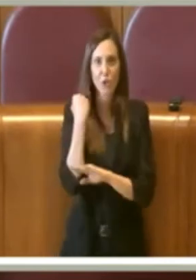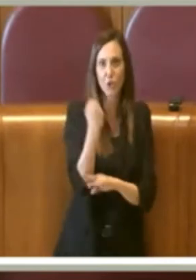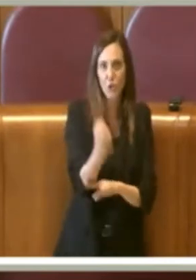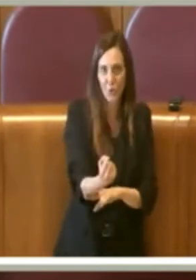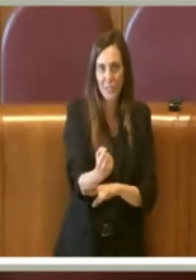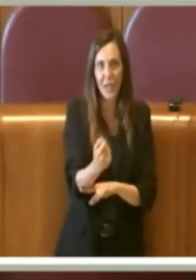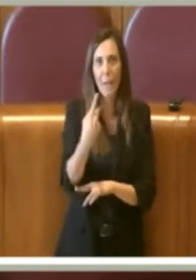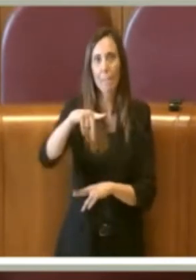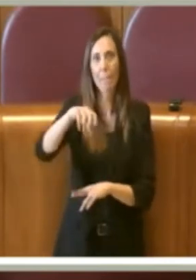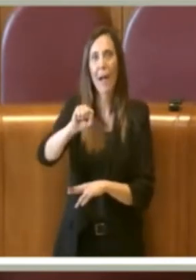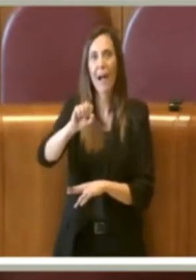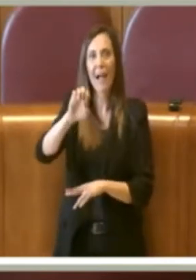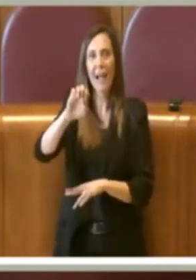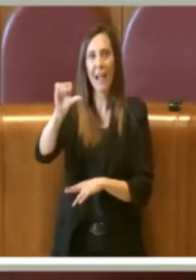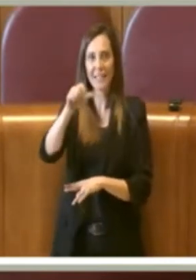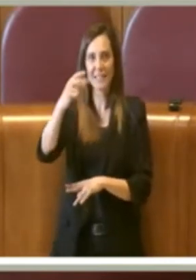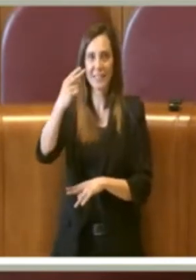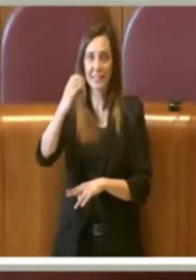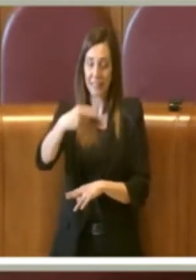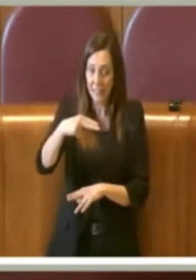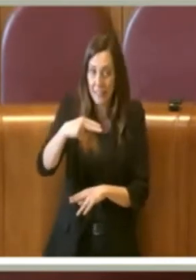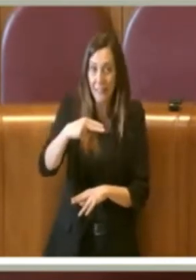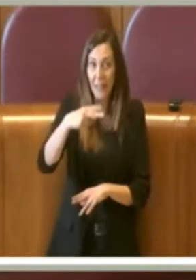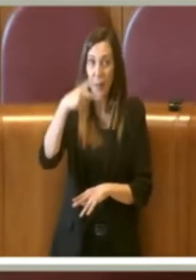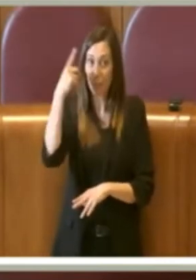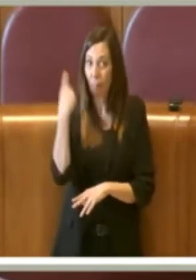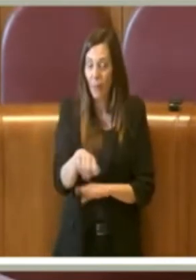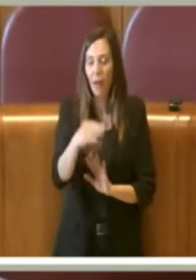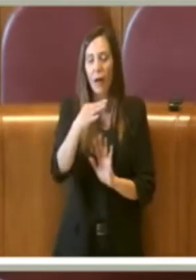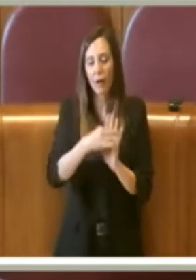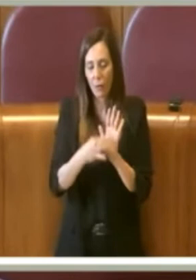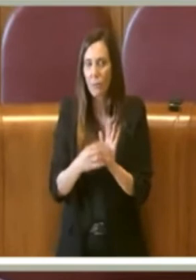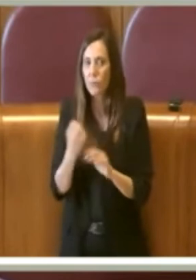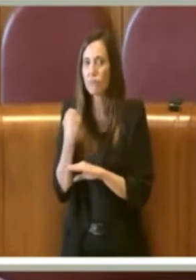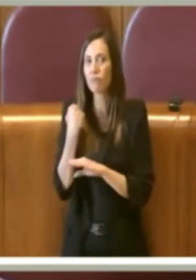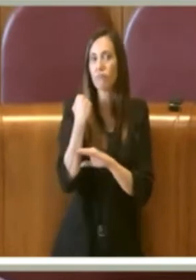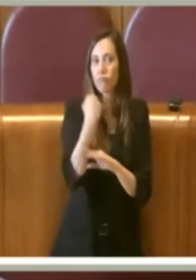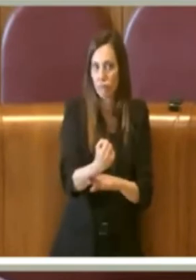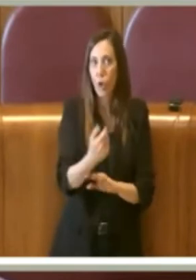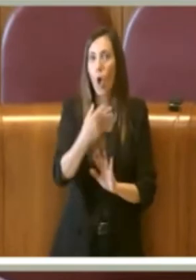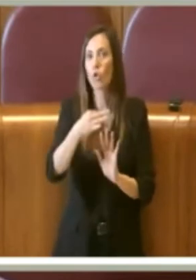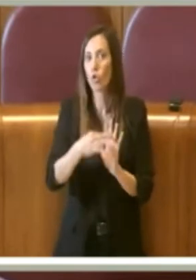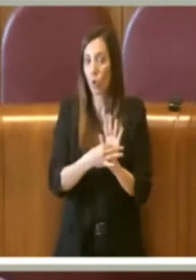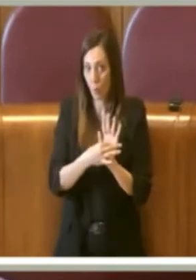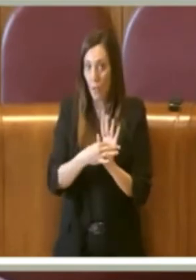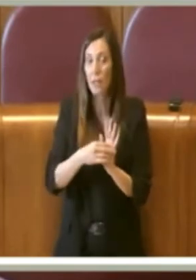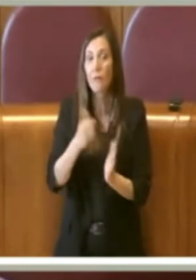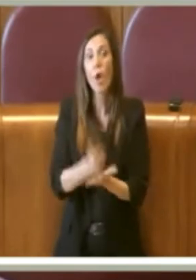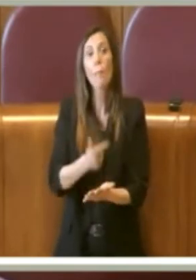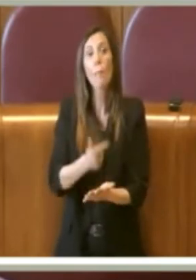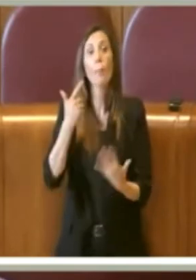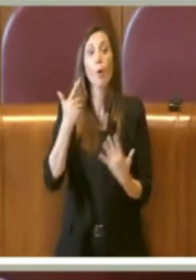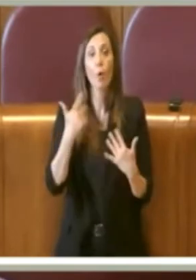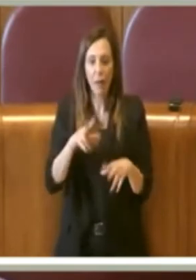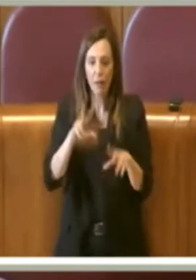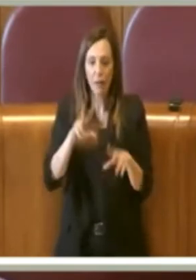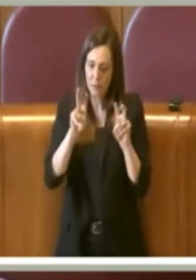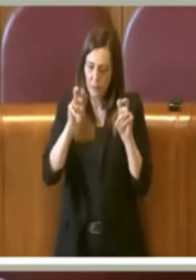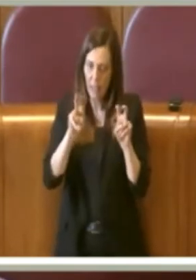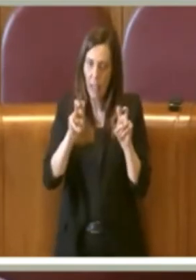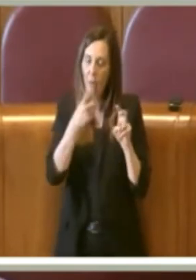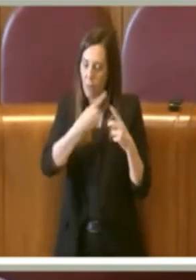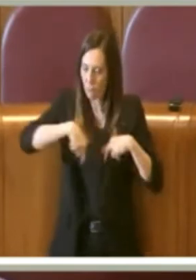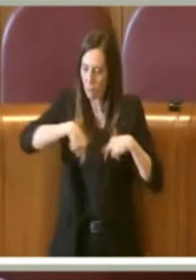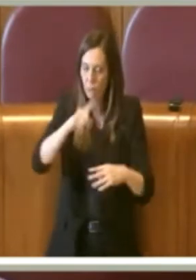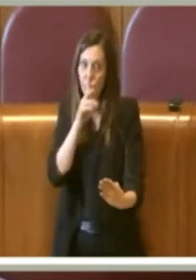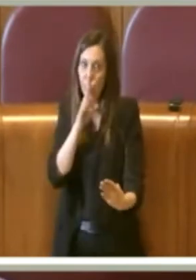sul PAESC e anche lì ovviamente questo regolamento dà un supporto normativo non indifferente, ricordiamo il tema che stiamo comunque